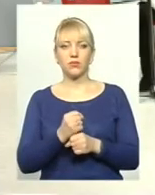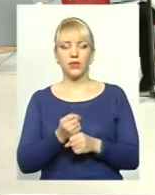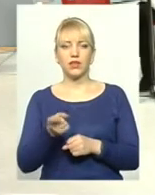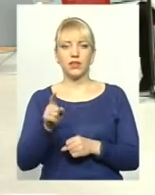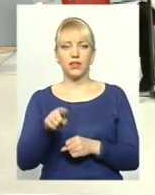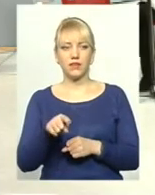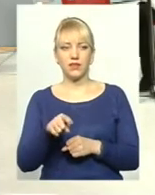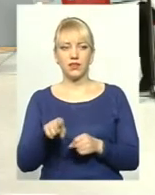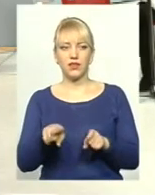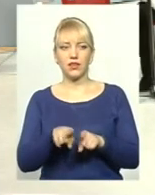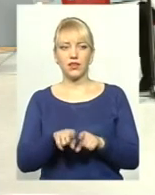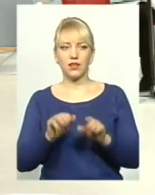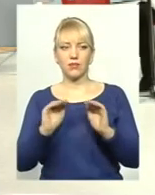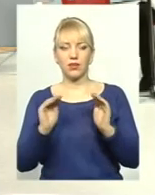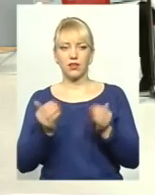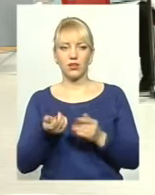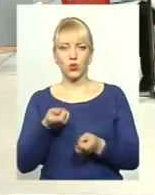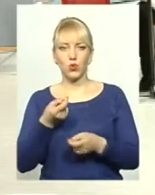такий маленький нюанс.